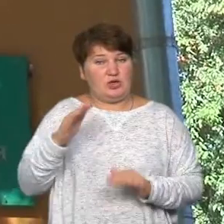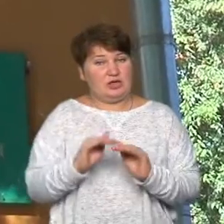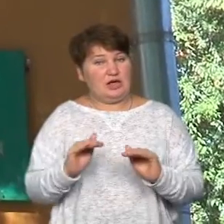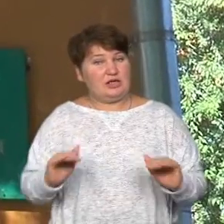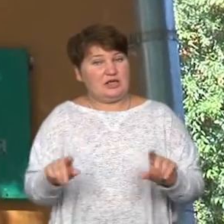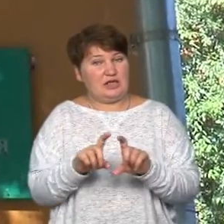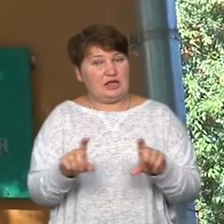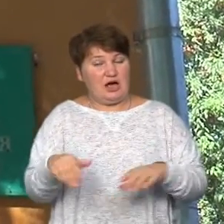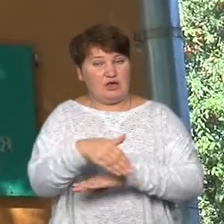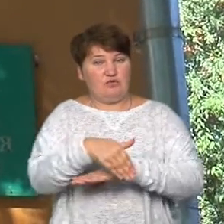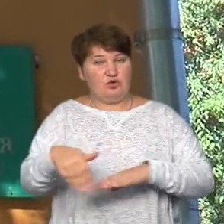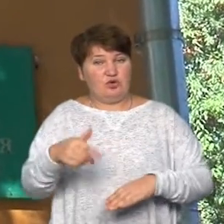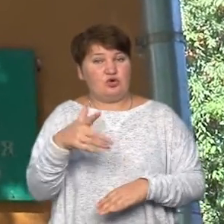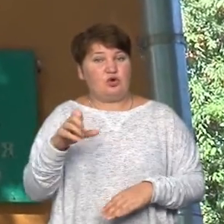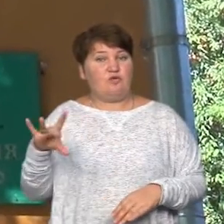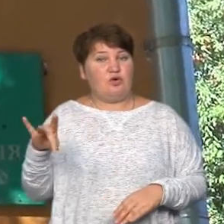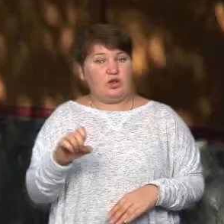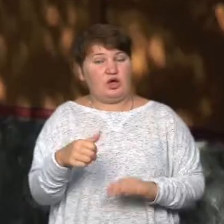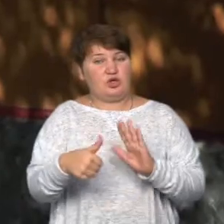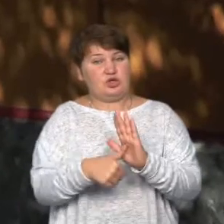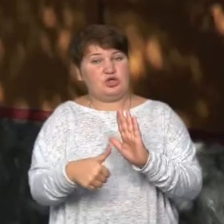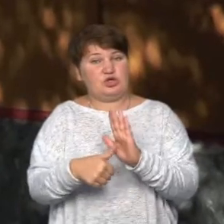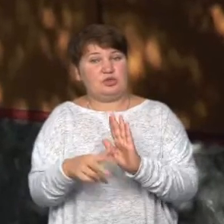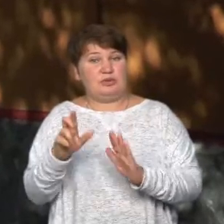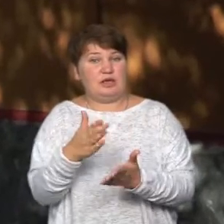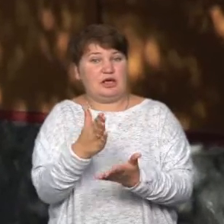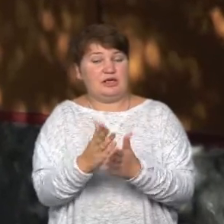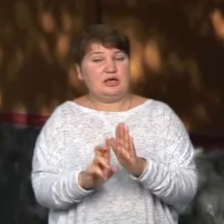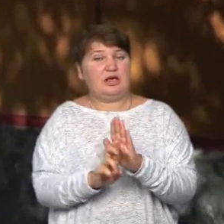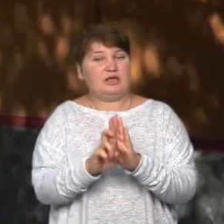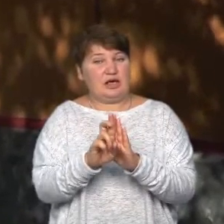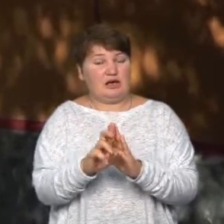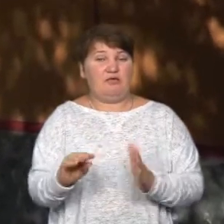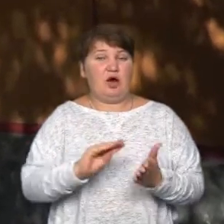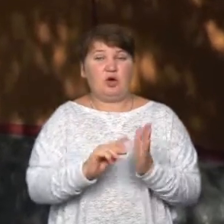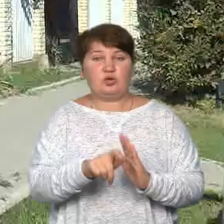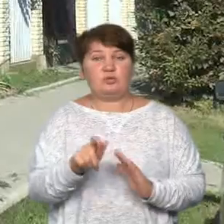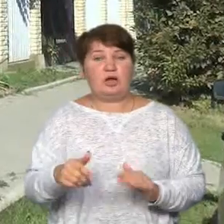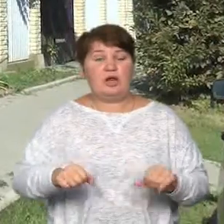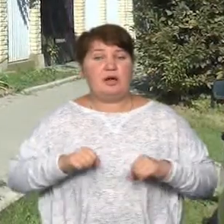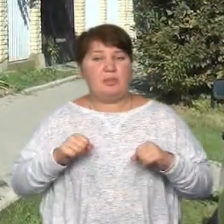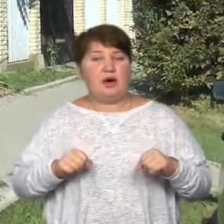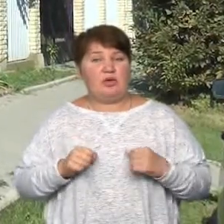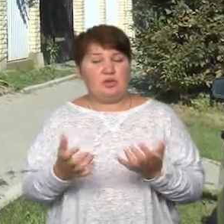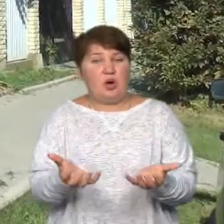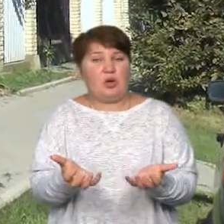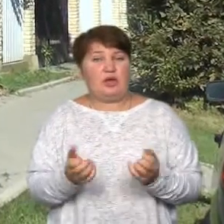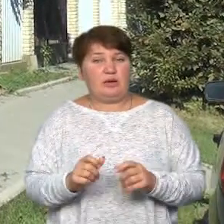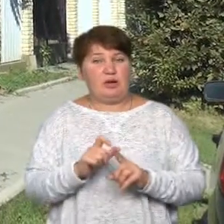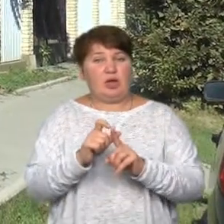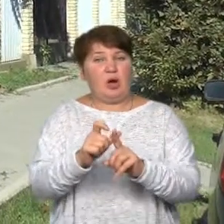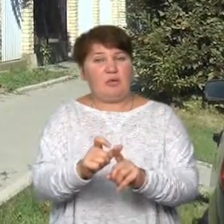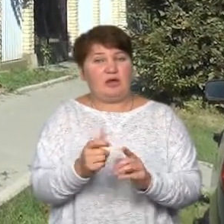вулиці Чорновола, 6-6-Б, де зараз розташована церква. Кореспонденти Суспільного намагалися отримати коментар від